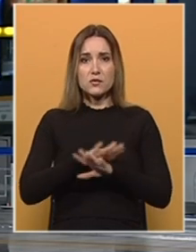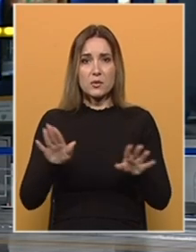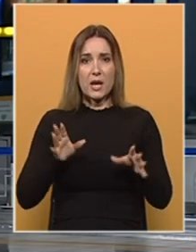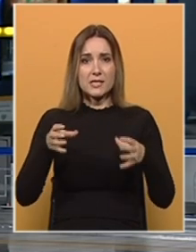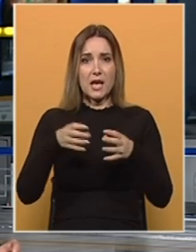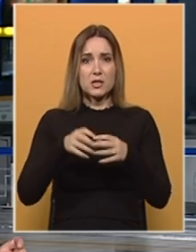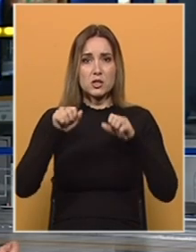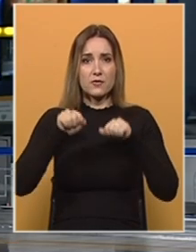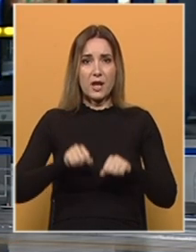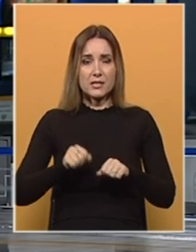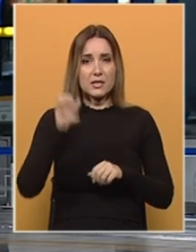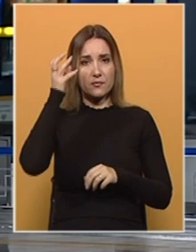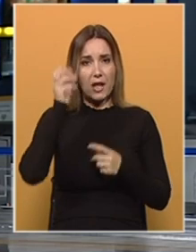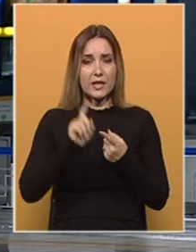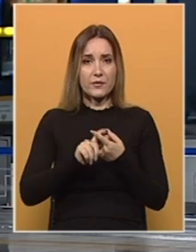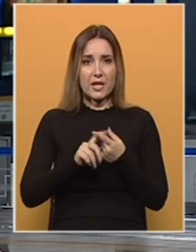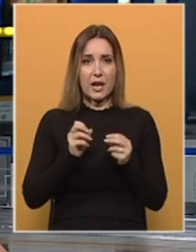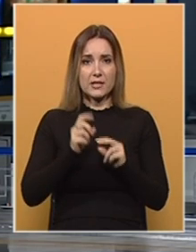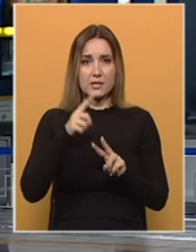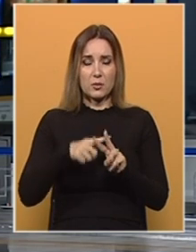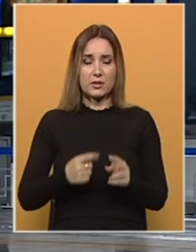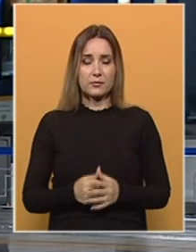je zajednički vlasnik Vlada Federacije BiH.